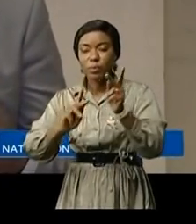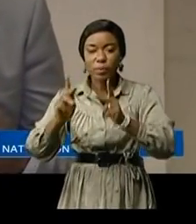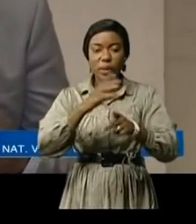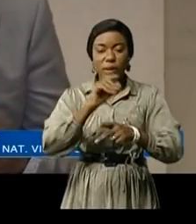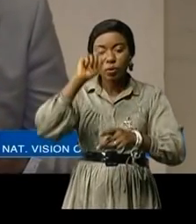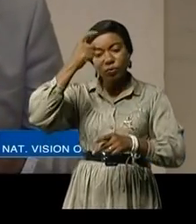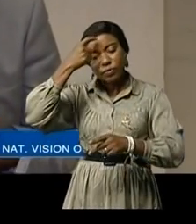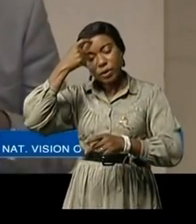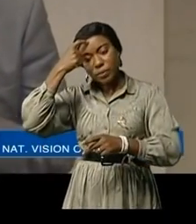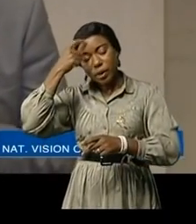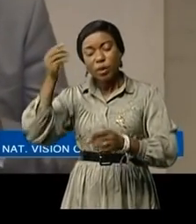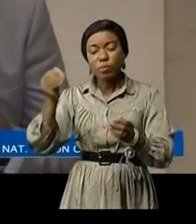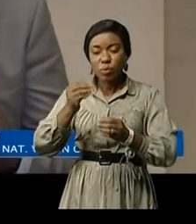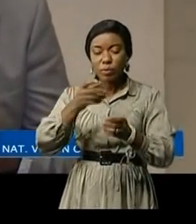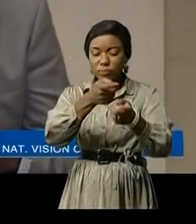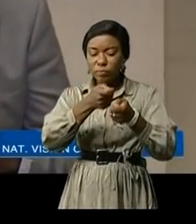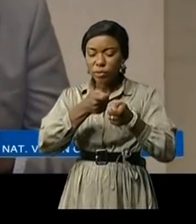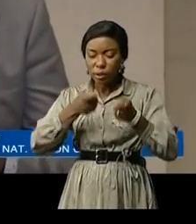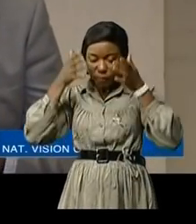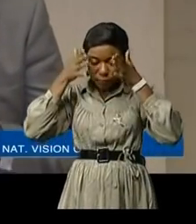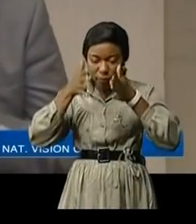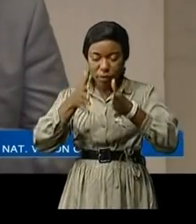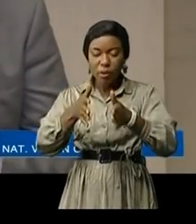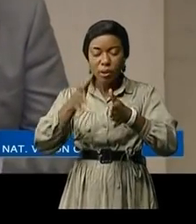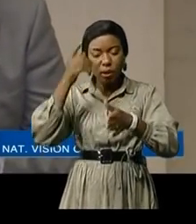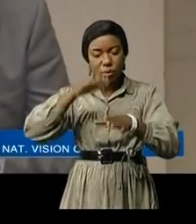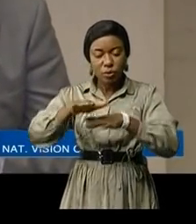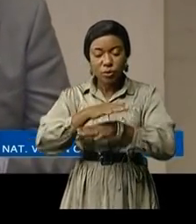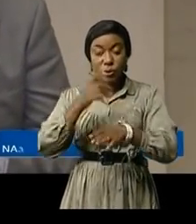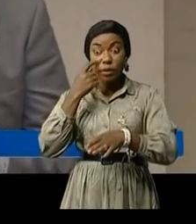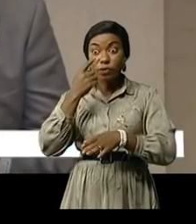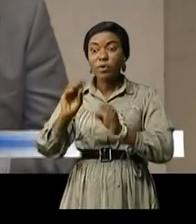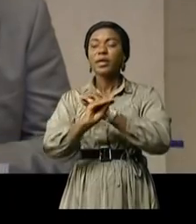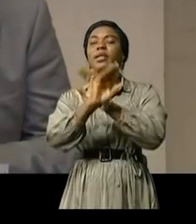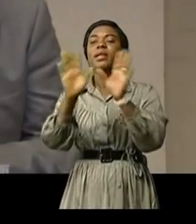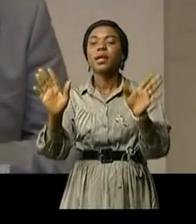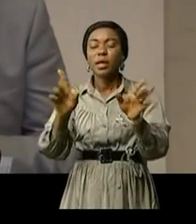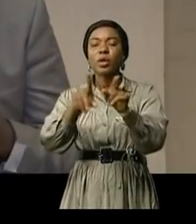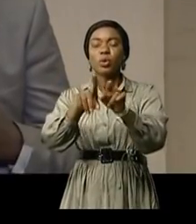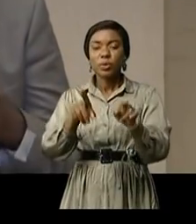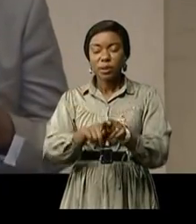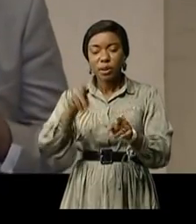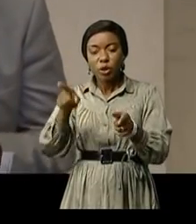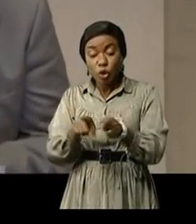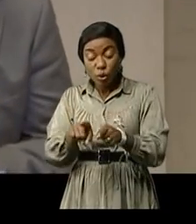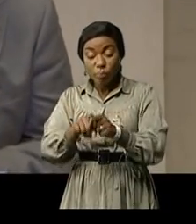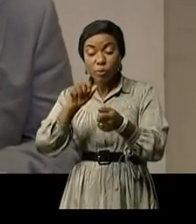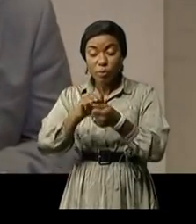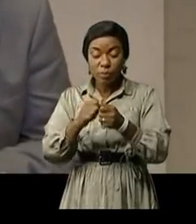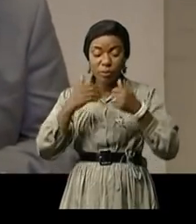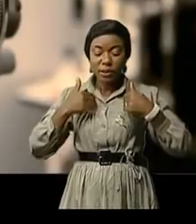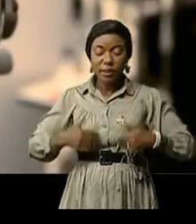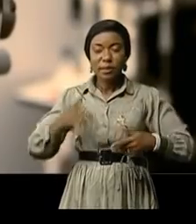gouvernement pour attirer les rentations sur la cécité et les déficiences visuelles comme problème de santé